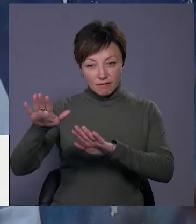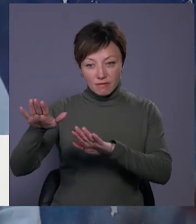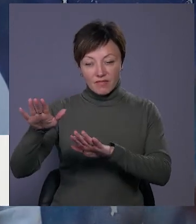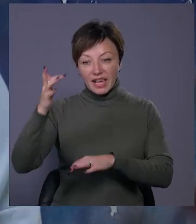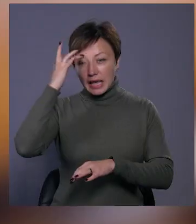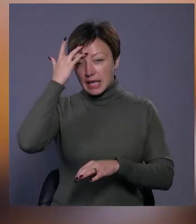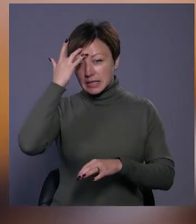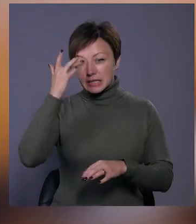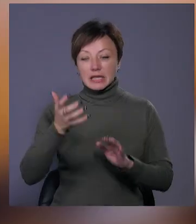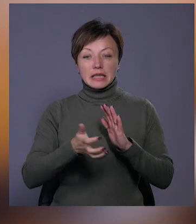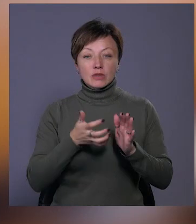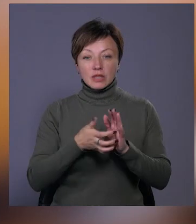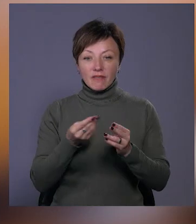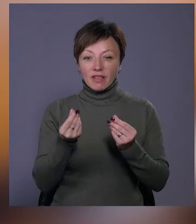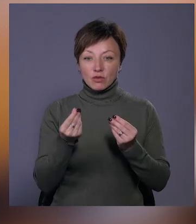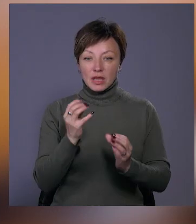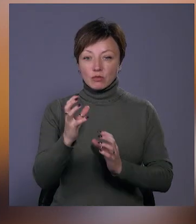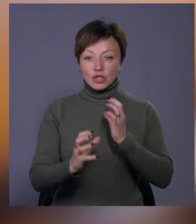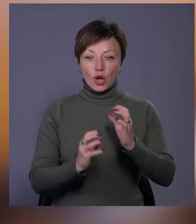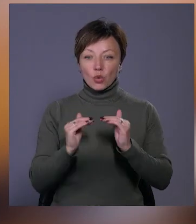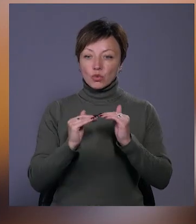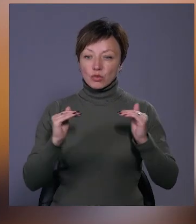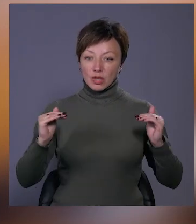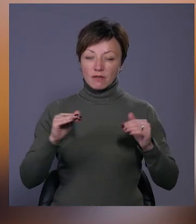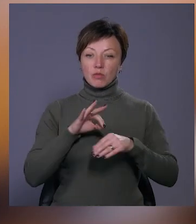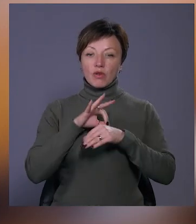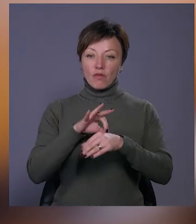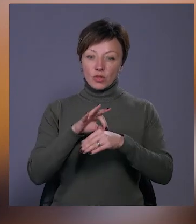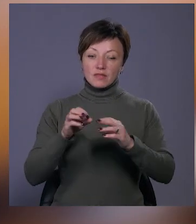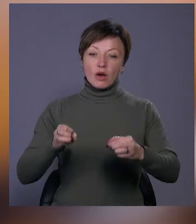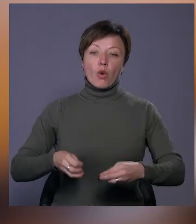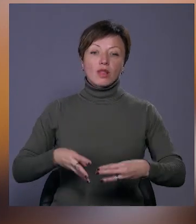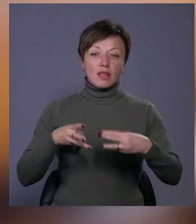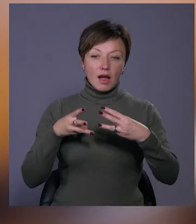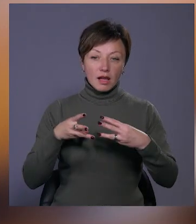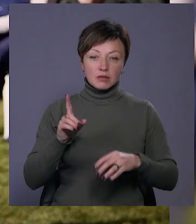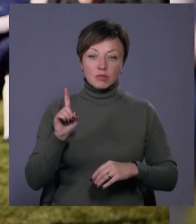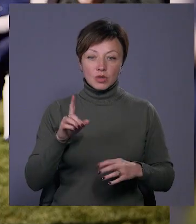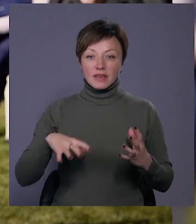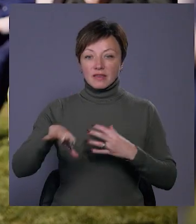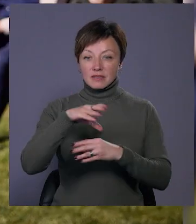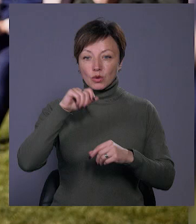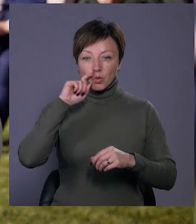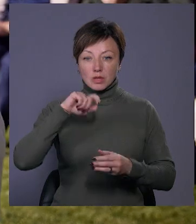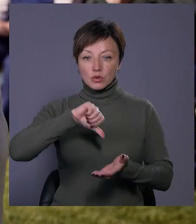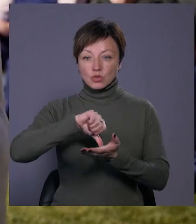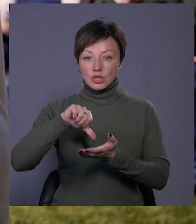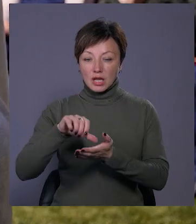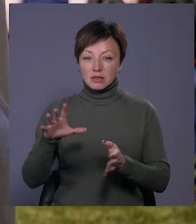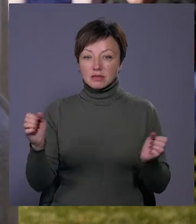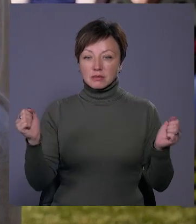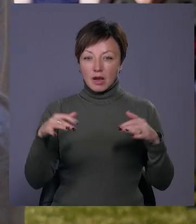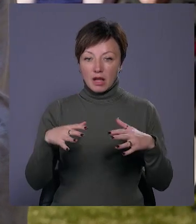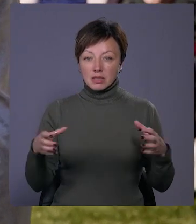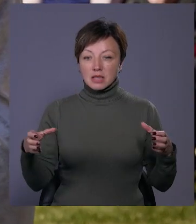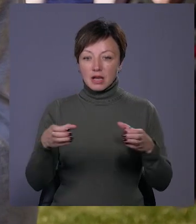недостаток фінансування на міжнародному рівні проводився він також онлайн. Проте усі українські учасники збиралися разом